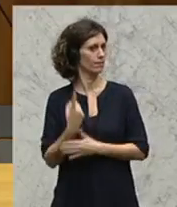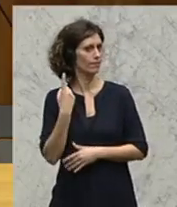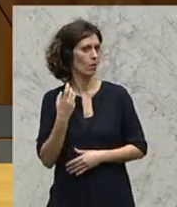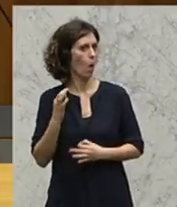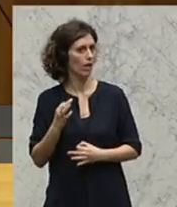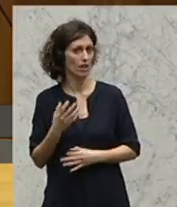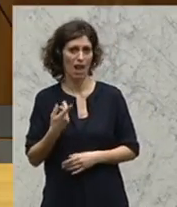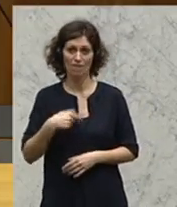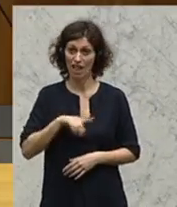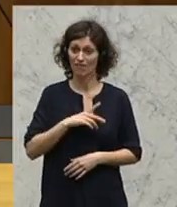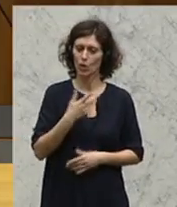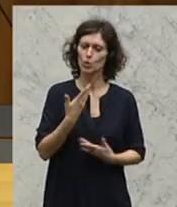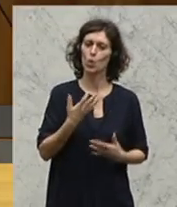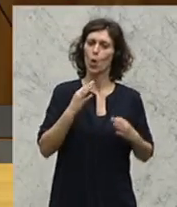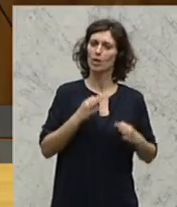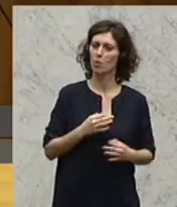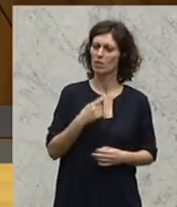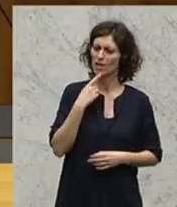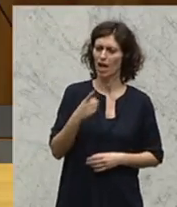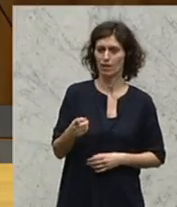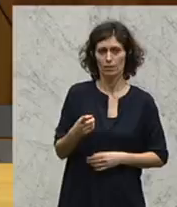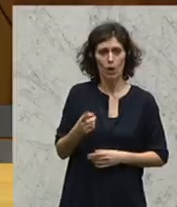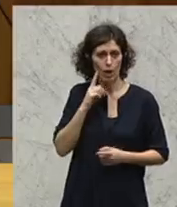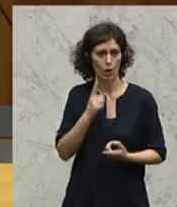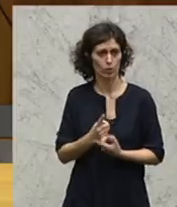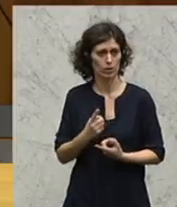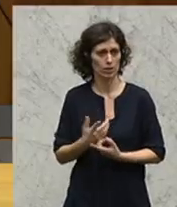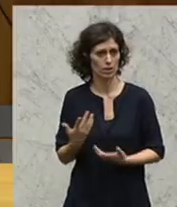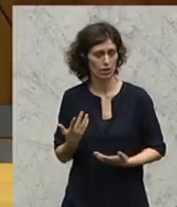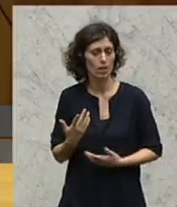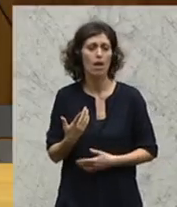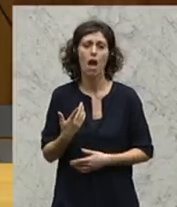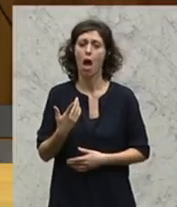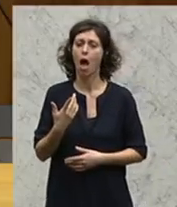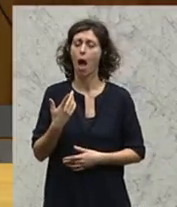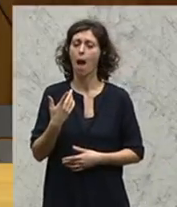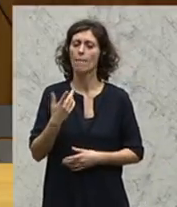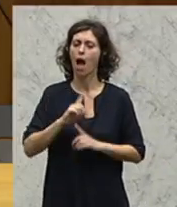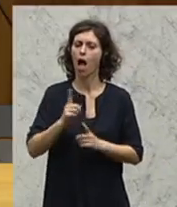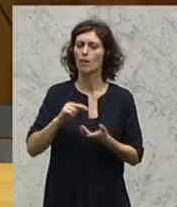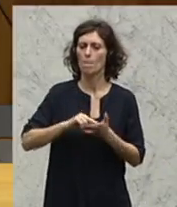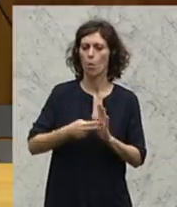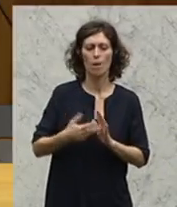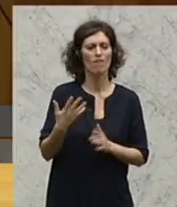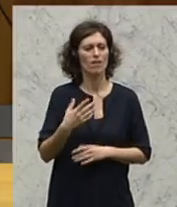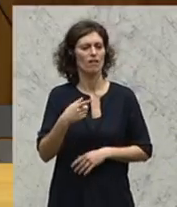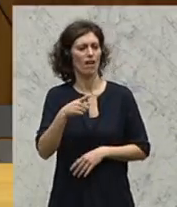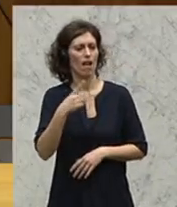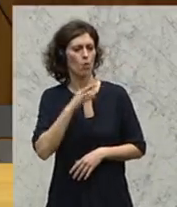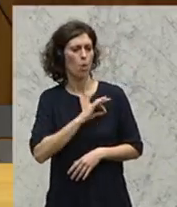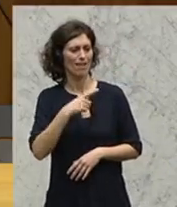müsste man sagen, geradezu skurril. Andere Probleme hat Kollege Gerstl